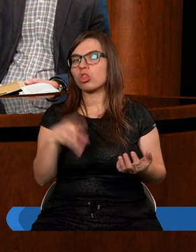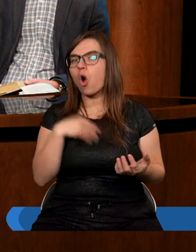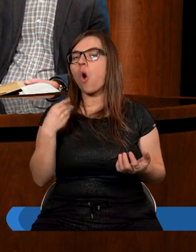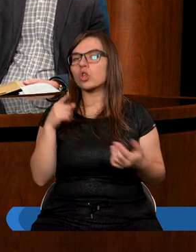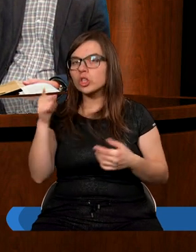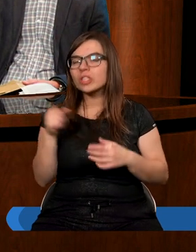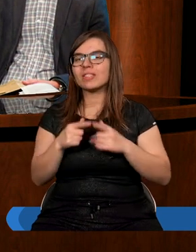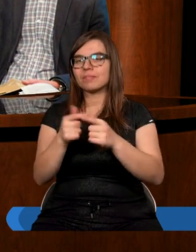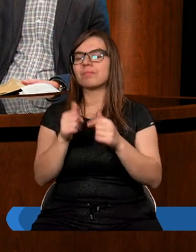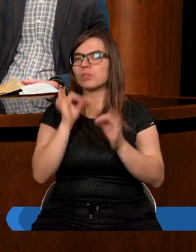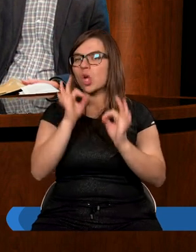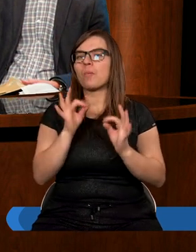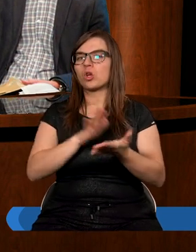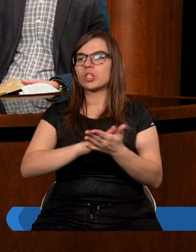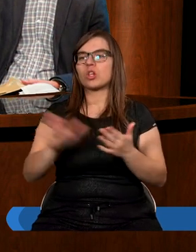sprawiedliwości.